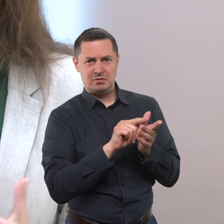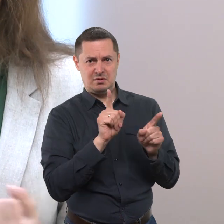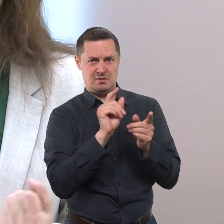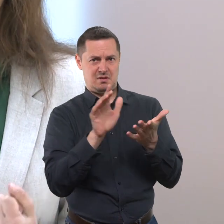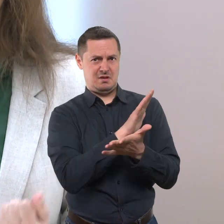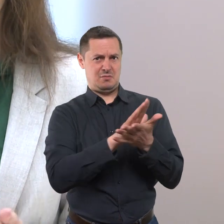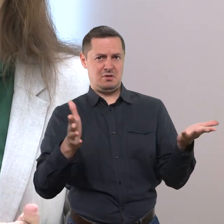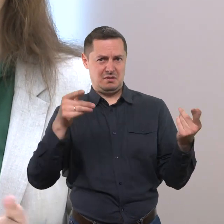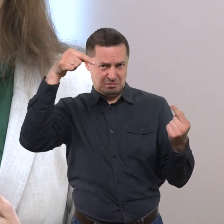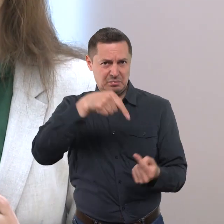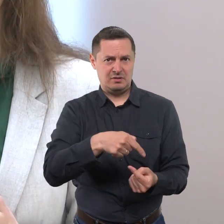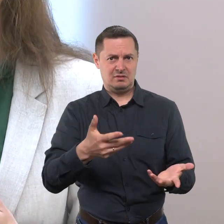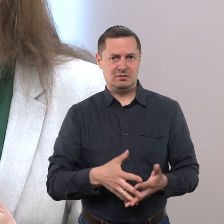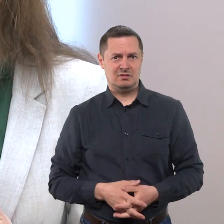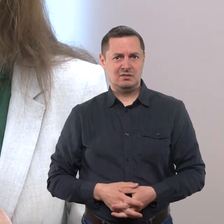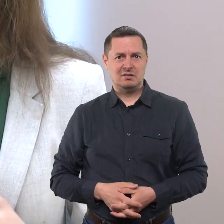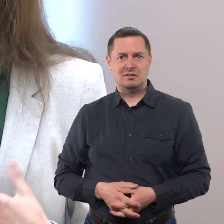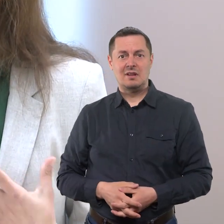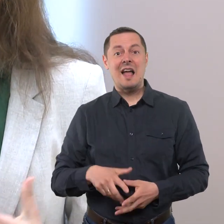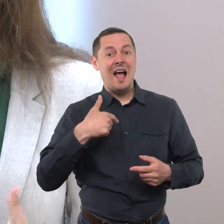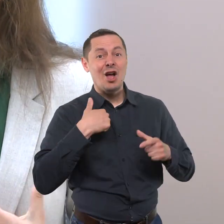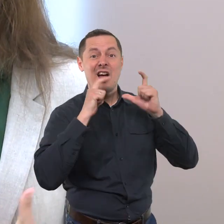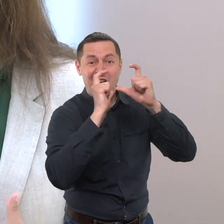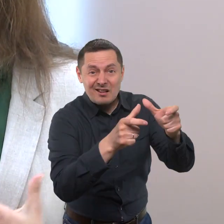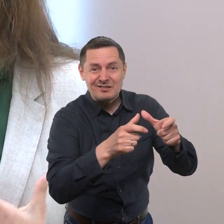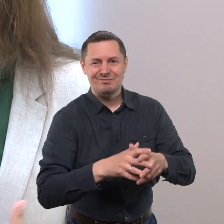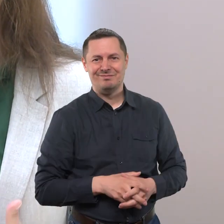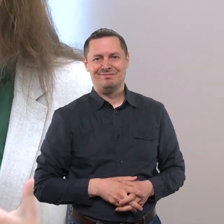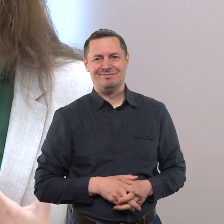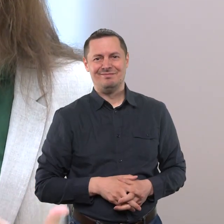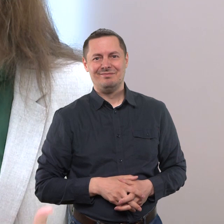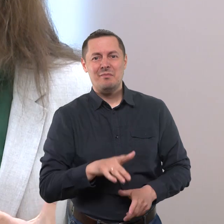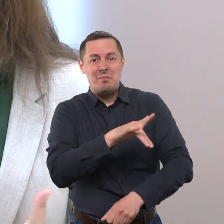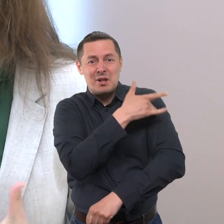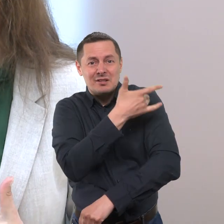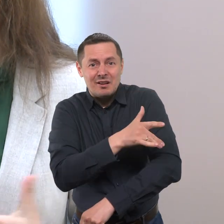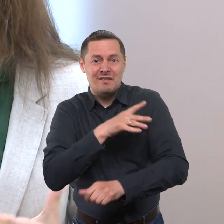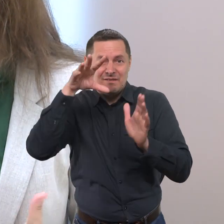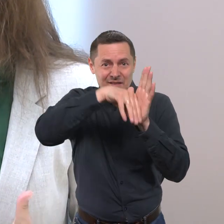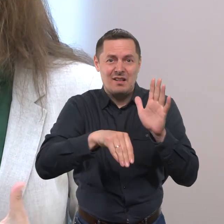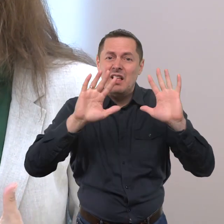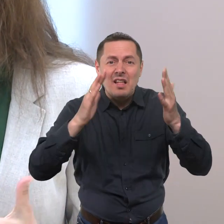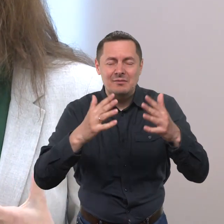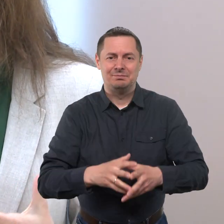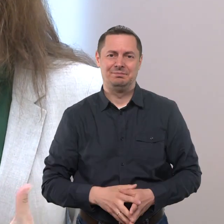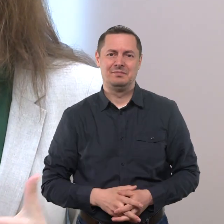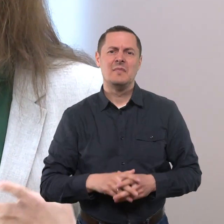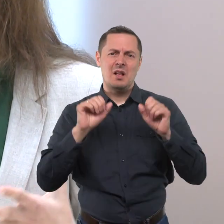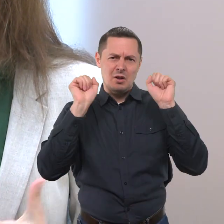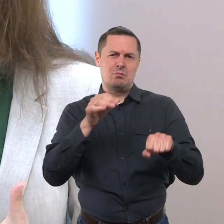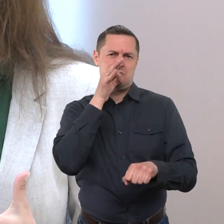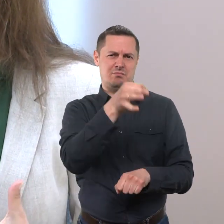Tai man turi būti sutikta ta paslauga. Tai visiems ir visada kartojame. Į atlikų rinkliavą yra įtrauktos visos